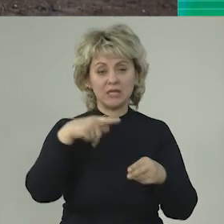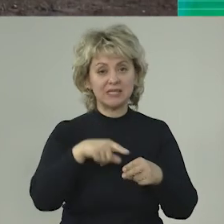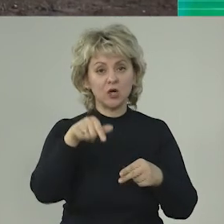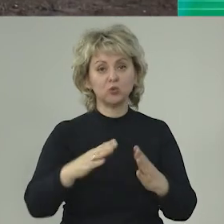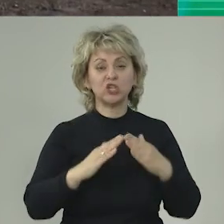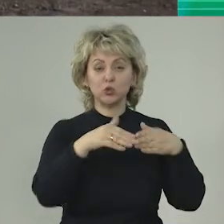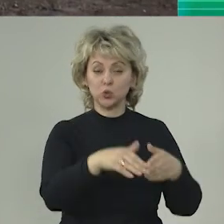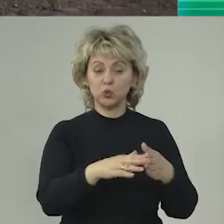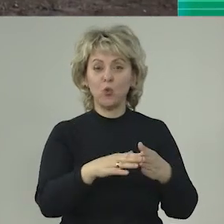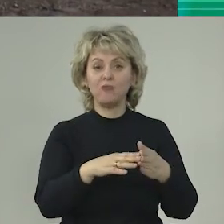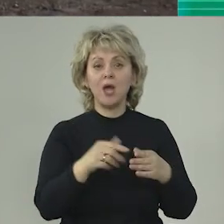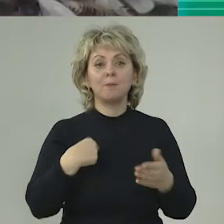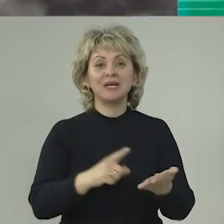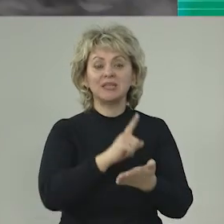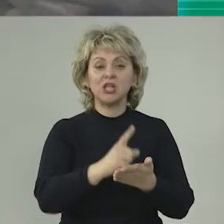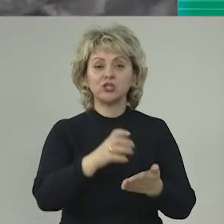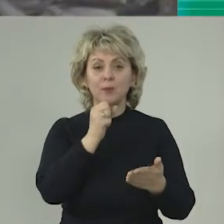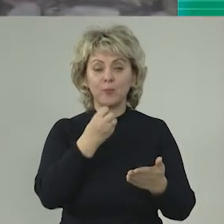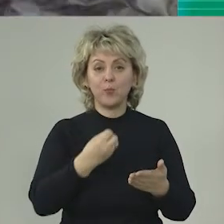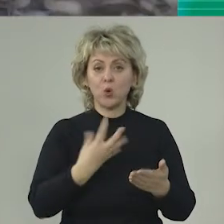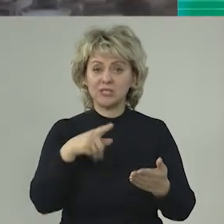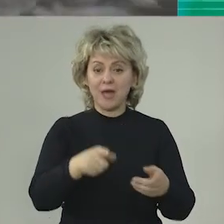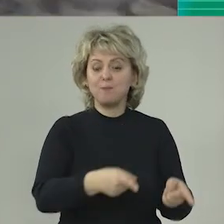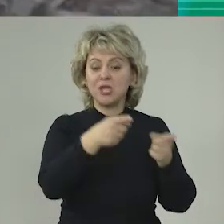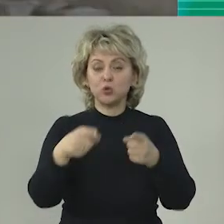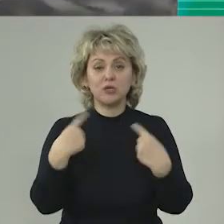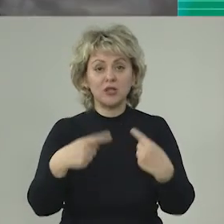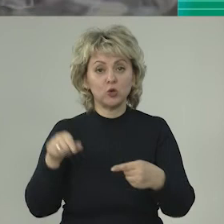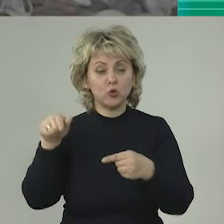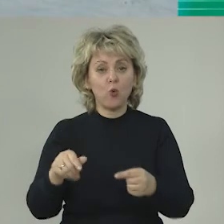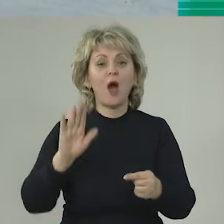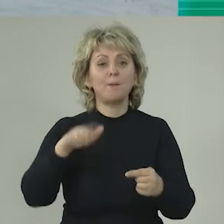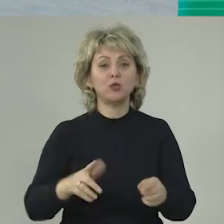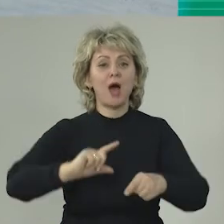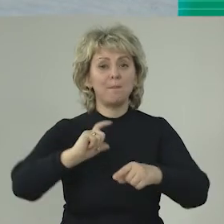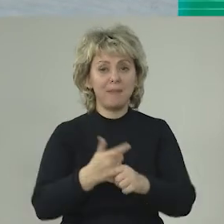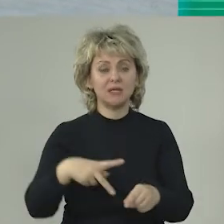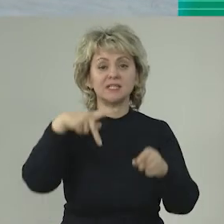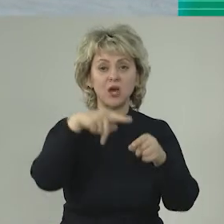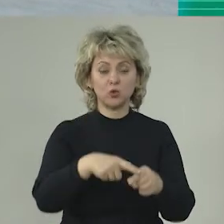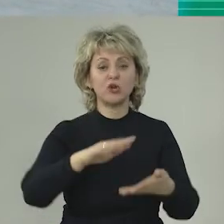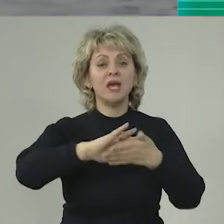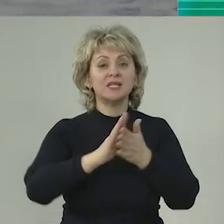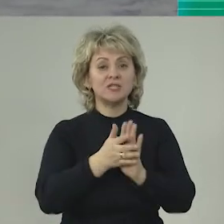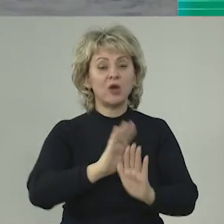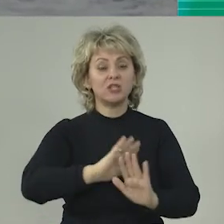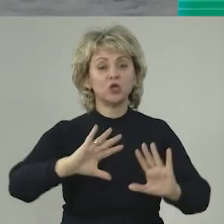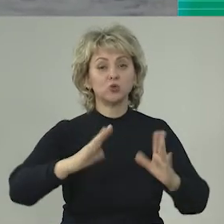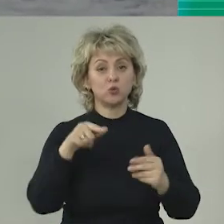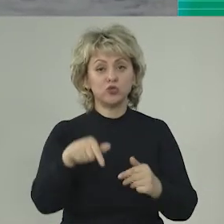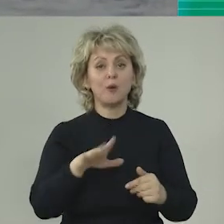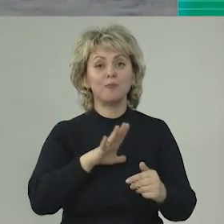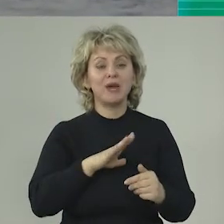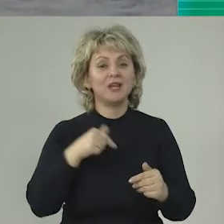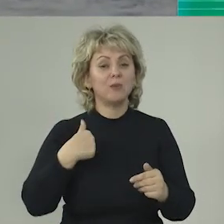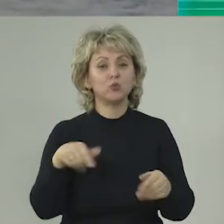загрузке судов, мы должны были их просто перегружать частично, потом снова загружать, но ситуации не случилось, тем